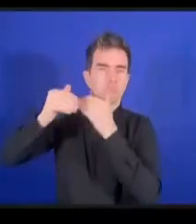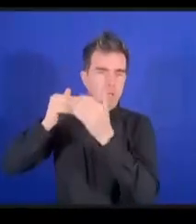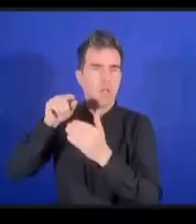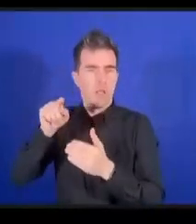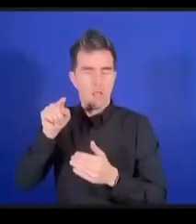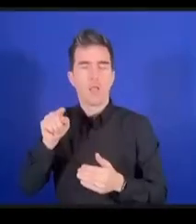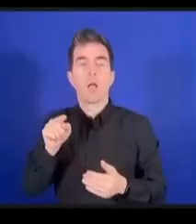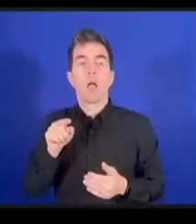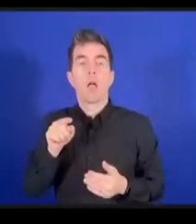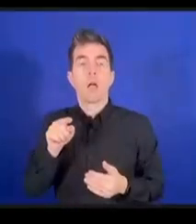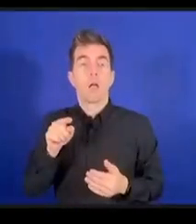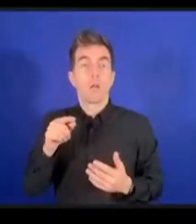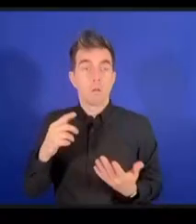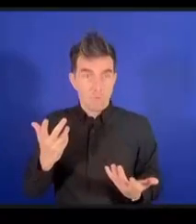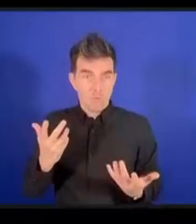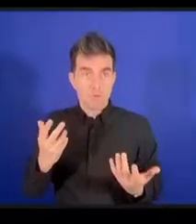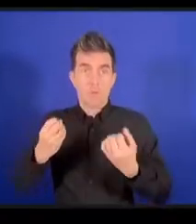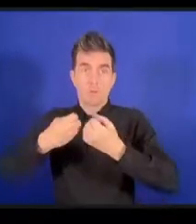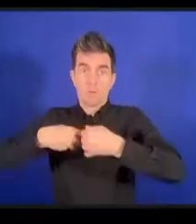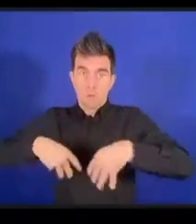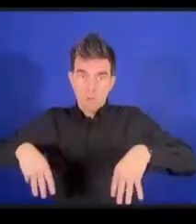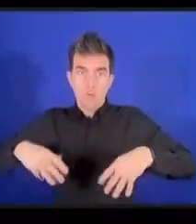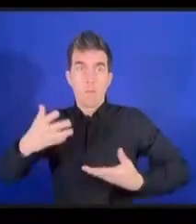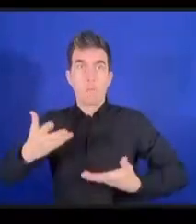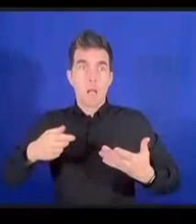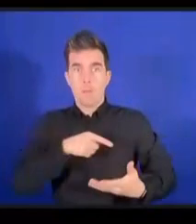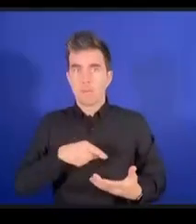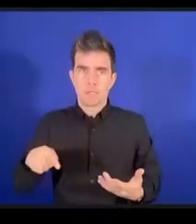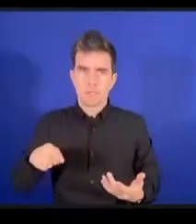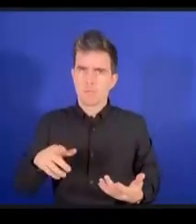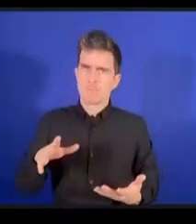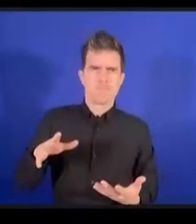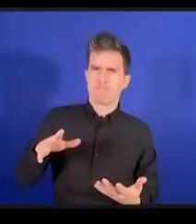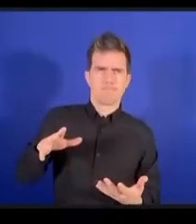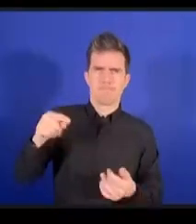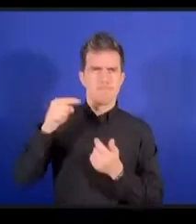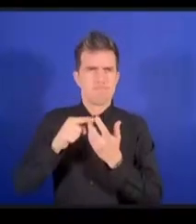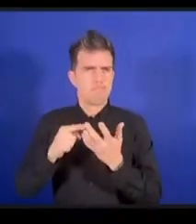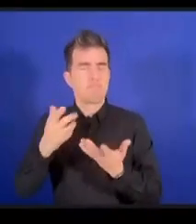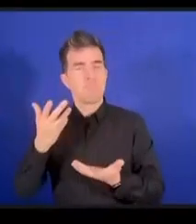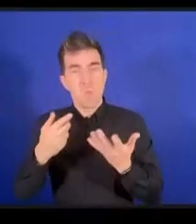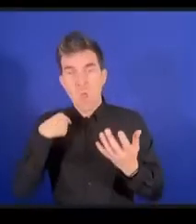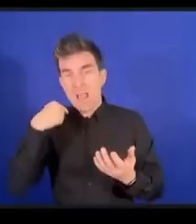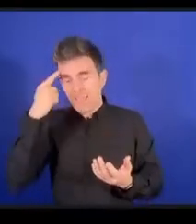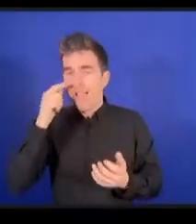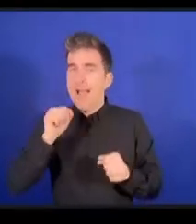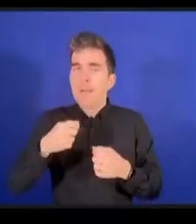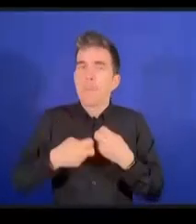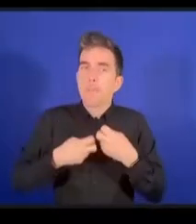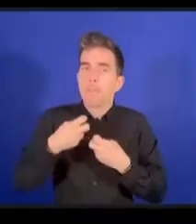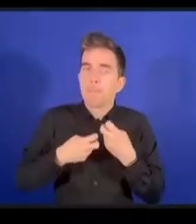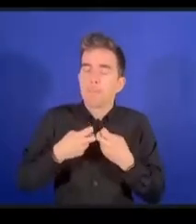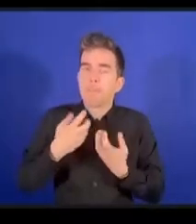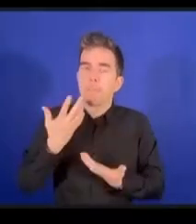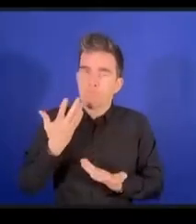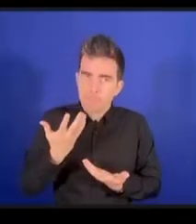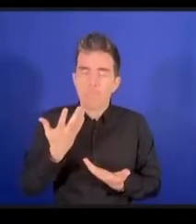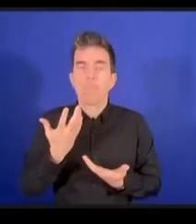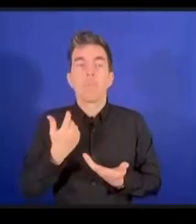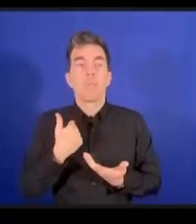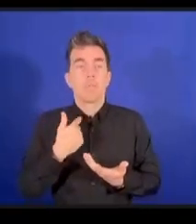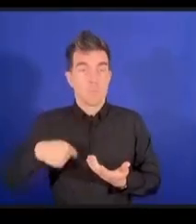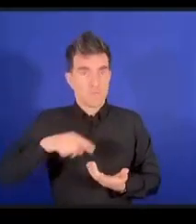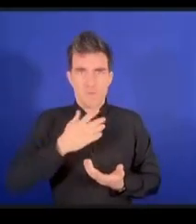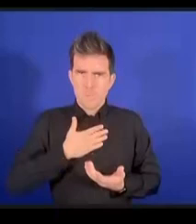allant de la base jusqu'au sommet et donc je pense que ce sera problématique il faut effectivement se battre au niveau du FGI pour